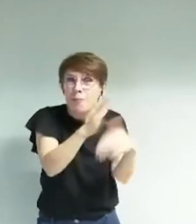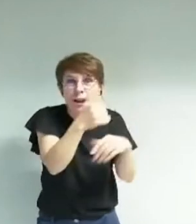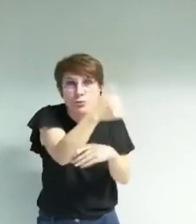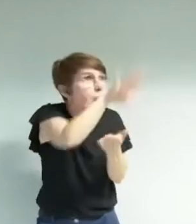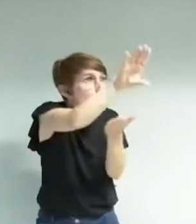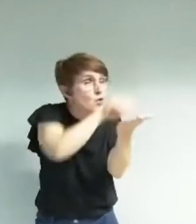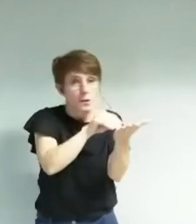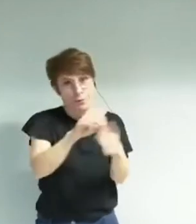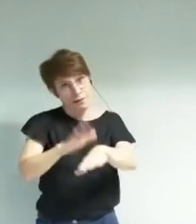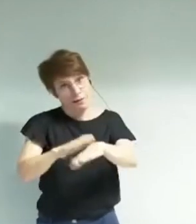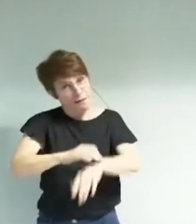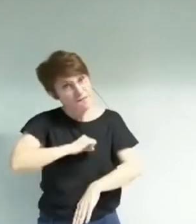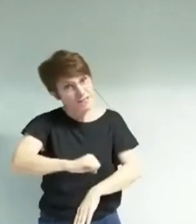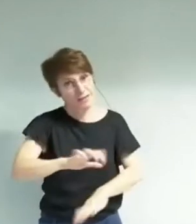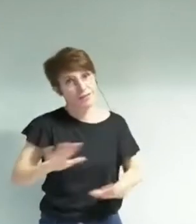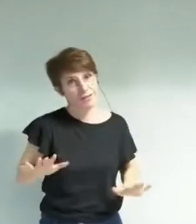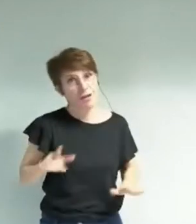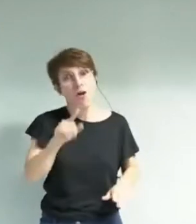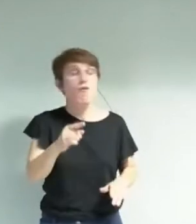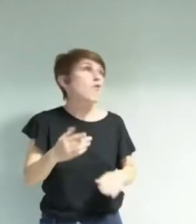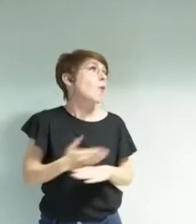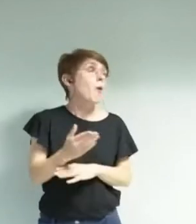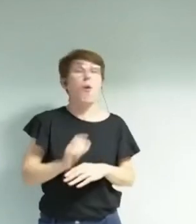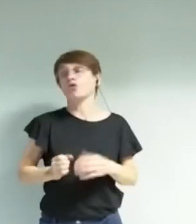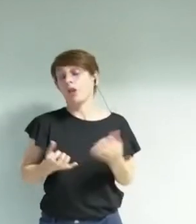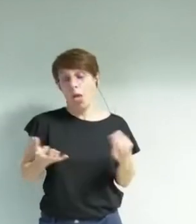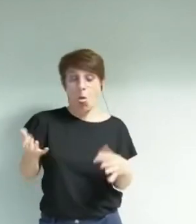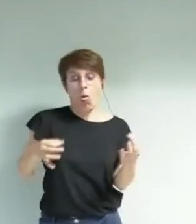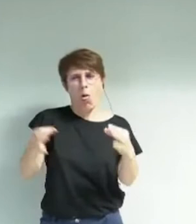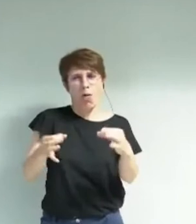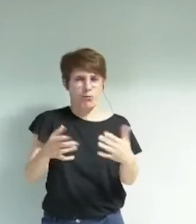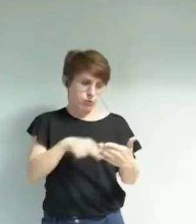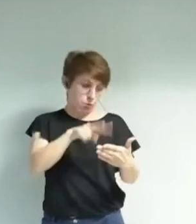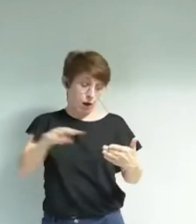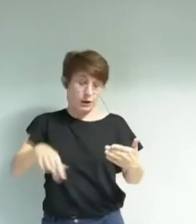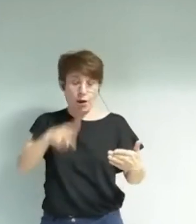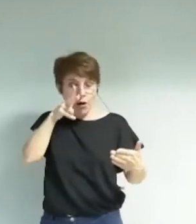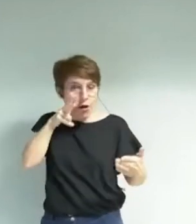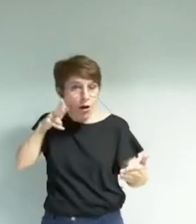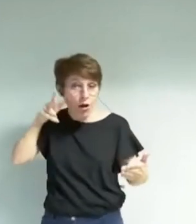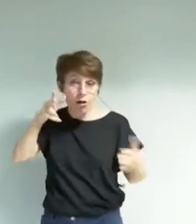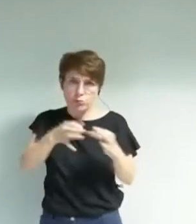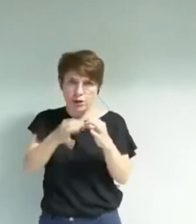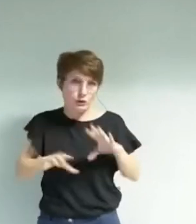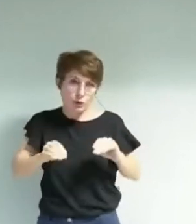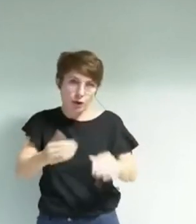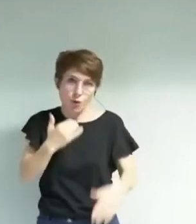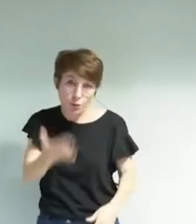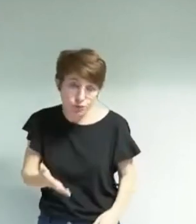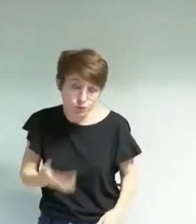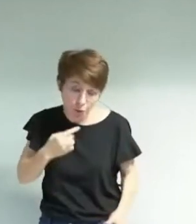Mais faites-le vite, au lieu de pondre des projets indigestes qui, je le crains, ne donneront pas grand-chose de concret.